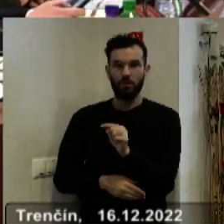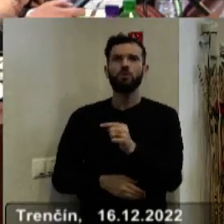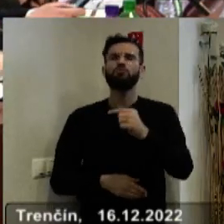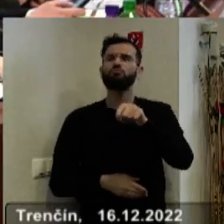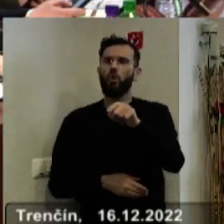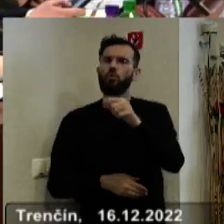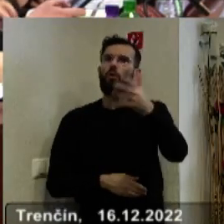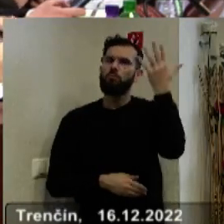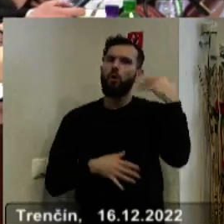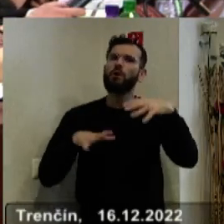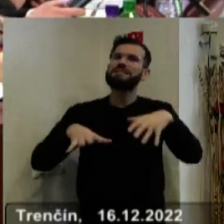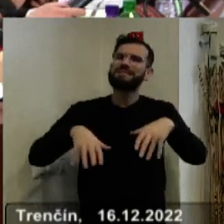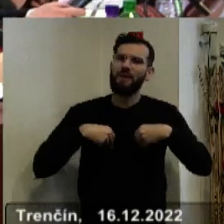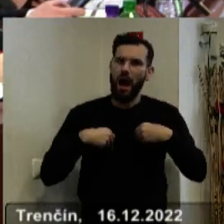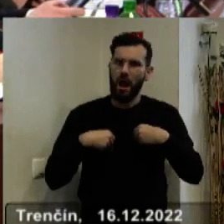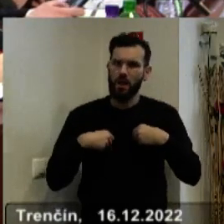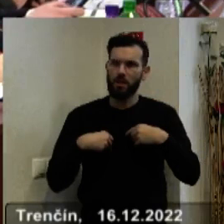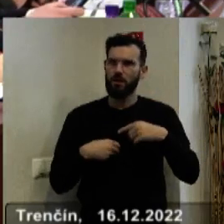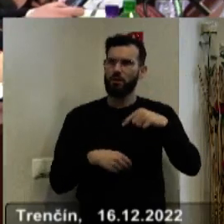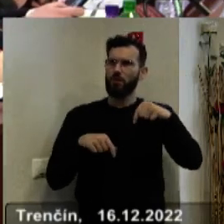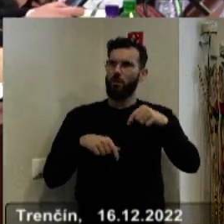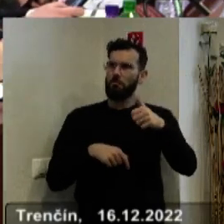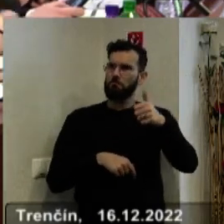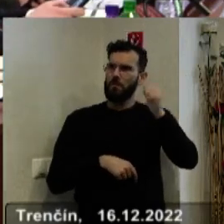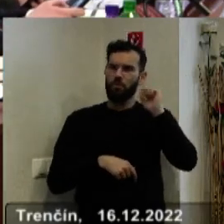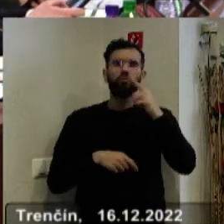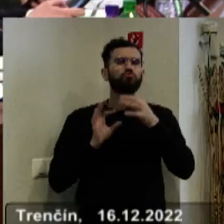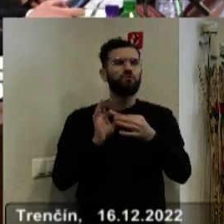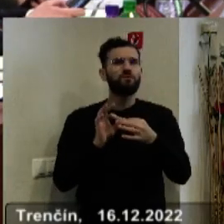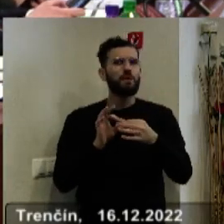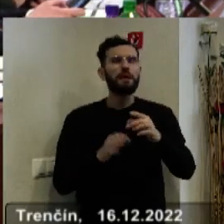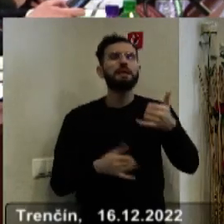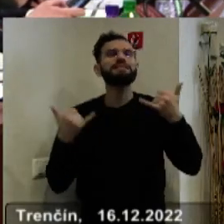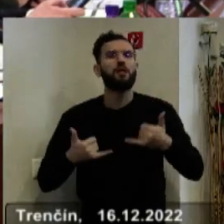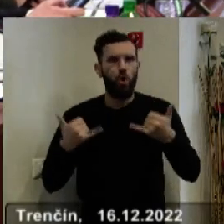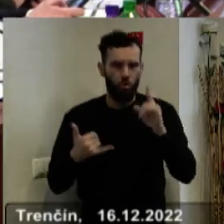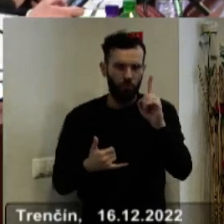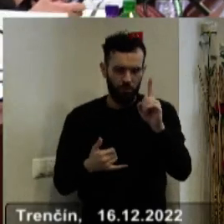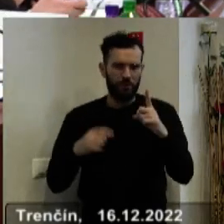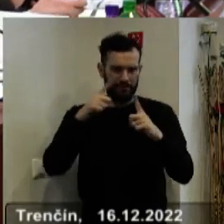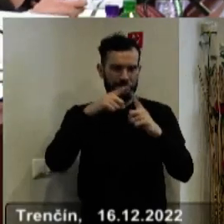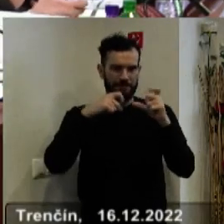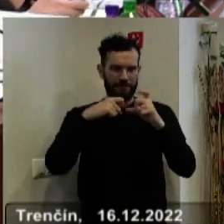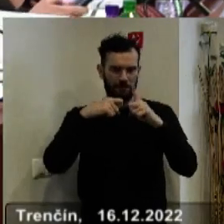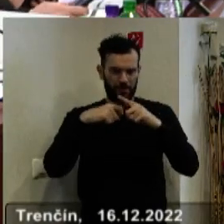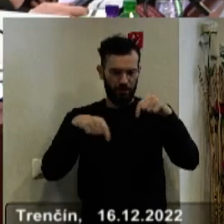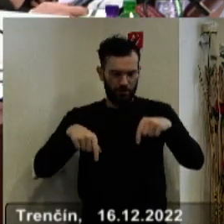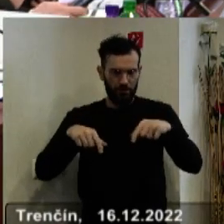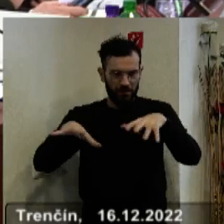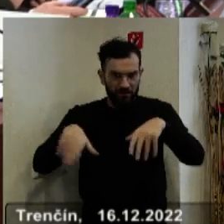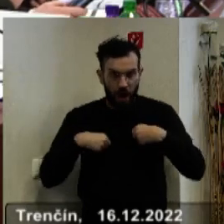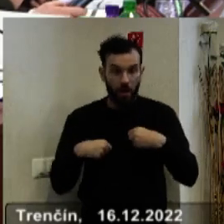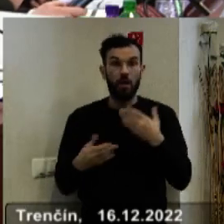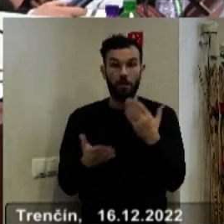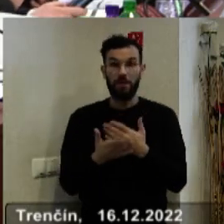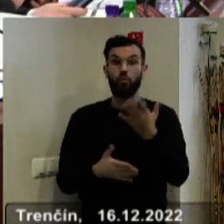schvaľované ešte, tuším tento alebo minulý rok tej koncepcii poskytovania sociálnych služeb, tento rok Trenčanského samozprávneho kraja, takže